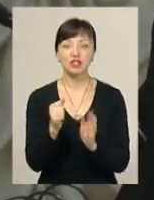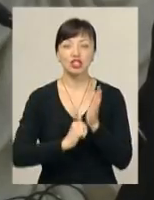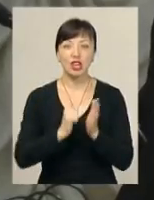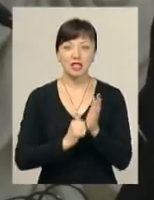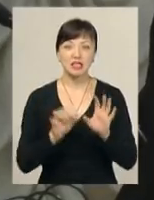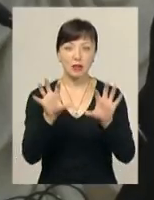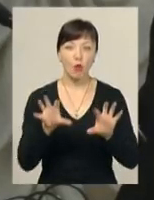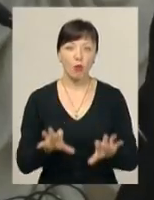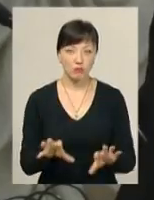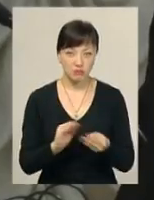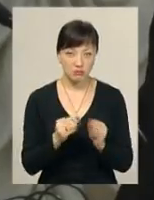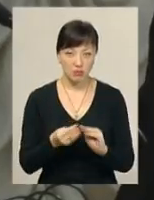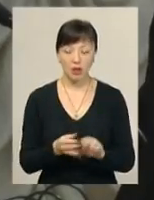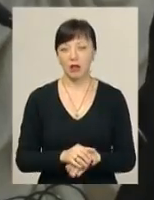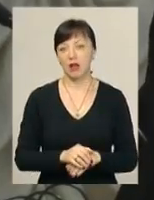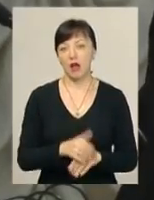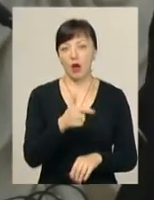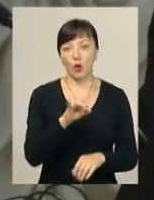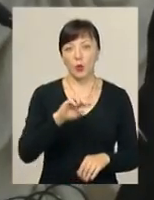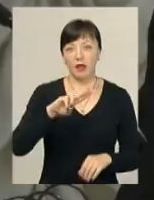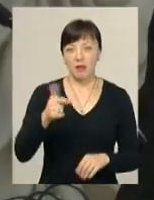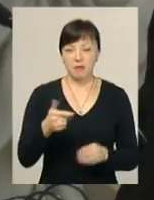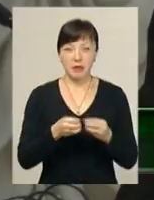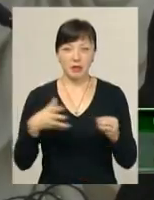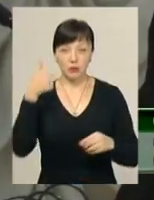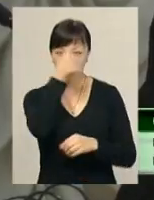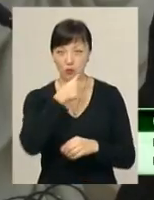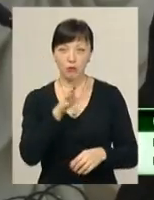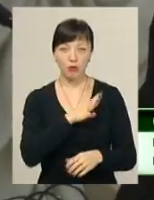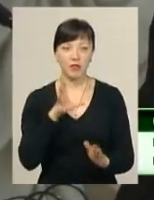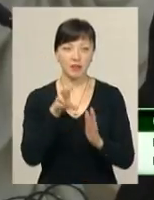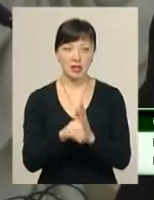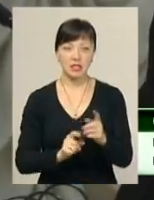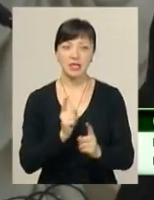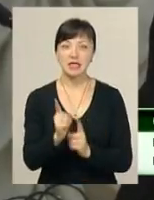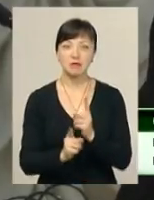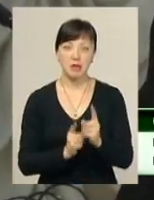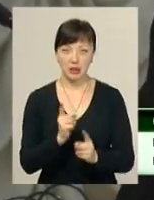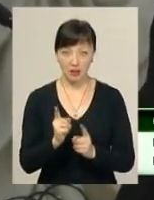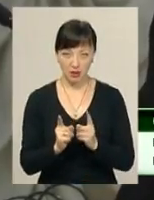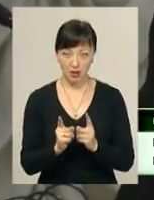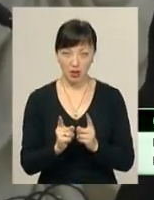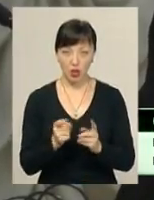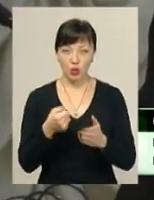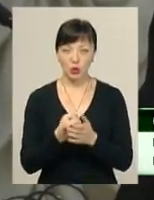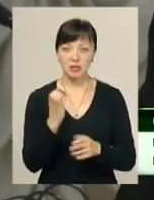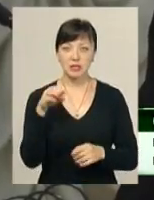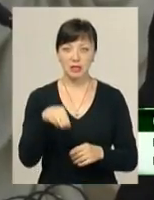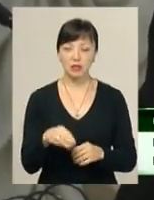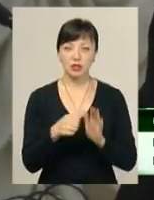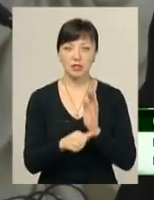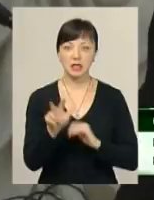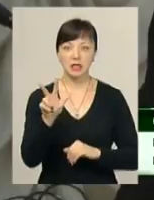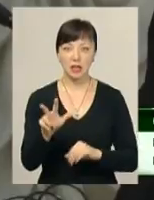колізії. В грудні 2015 року були внесені зміни до статті 63